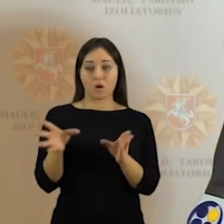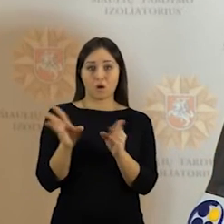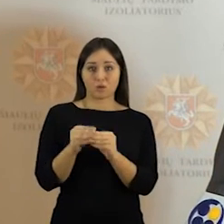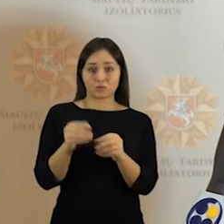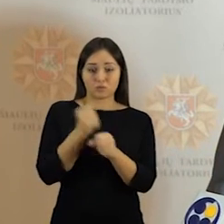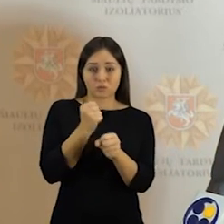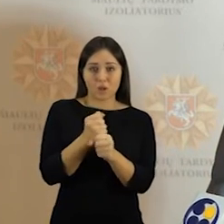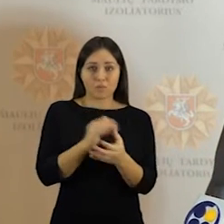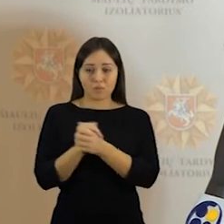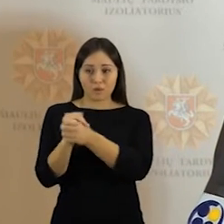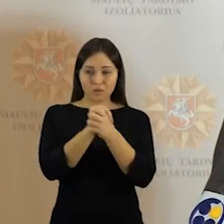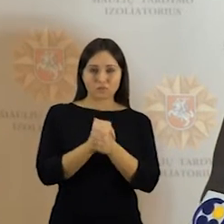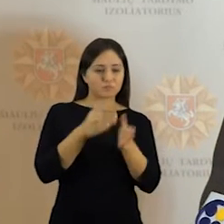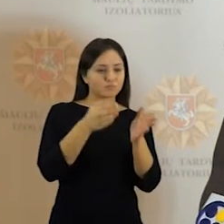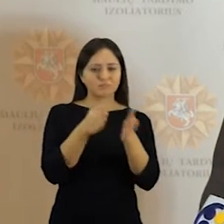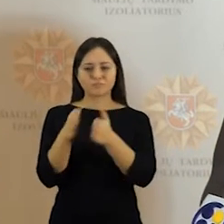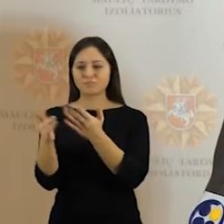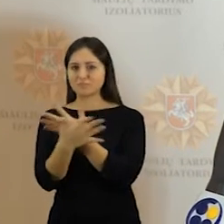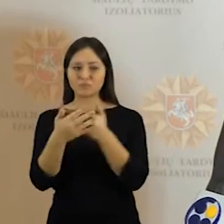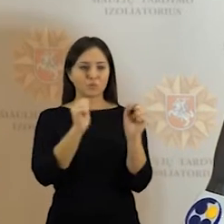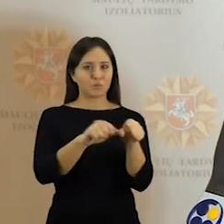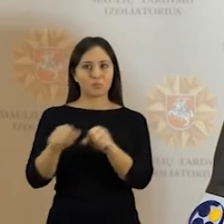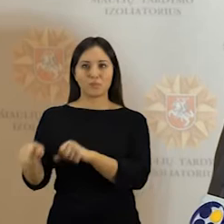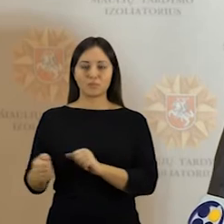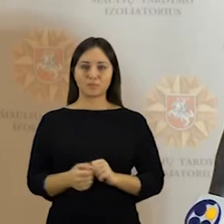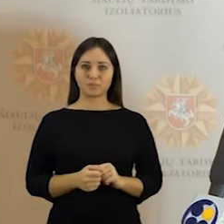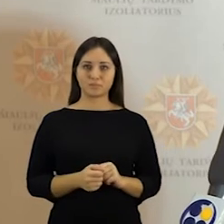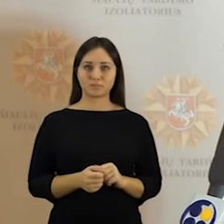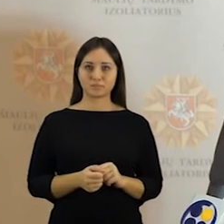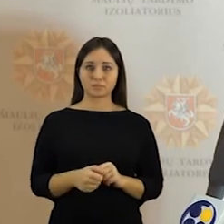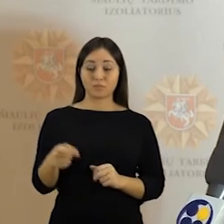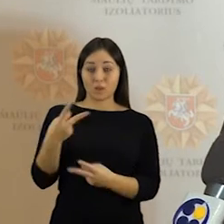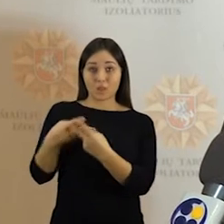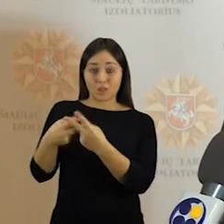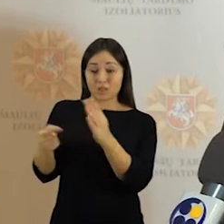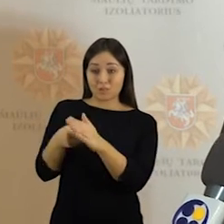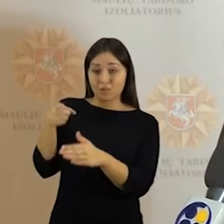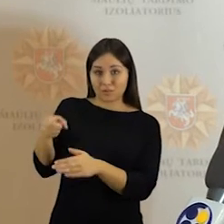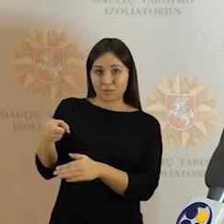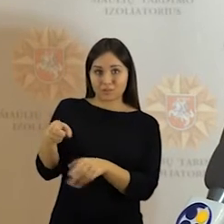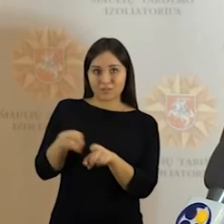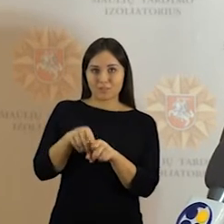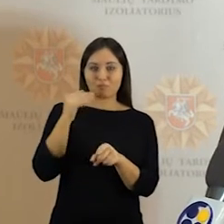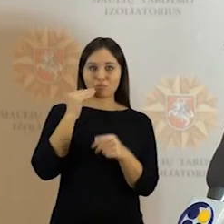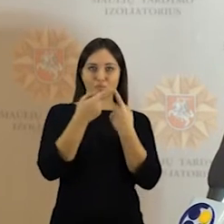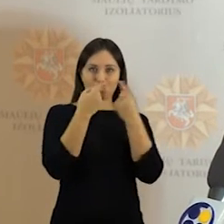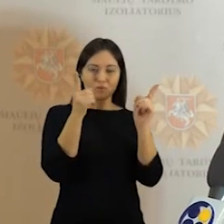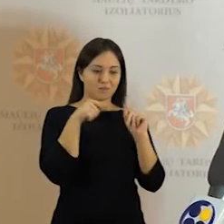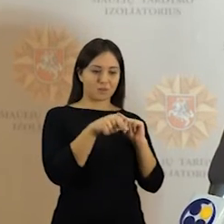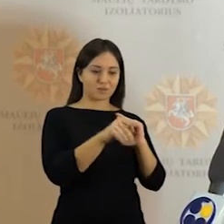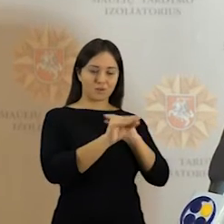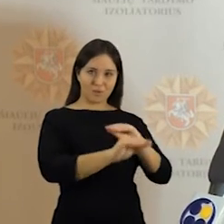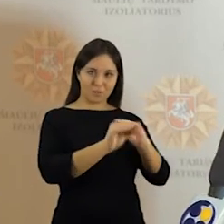rasti ir kitų nešų. Tai yra tiek šitą įsteidą, tiek